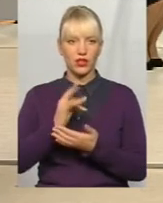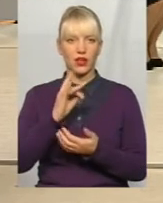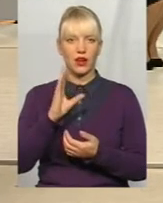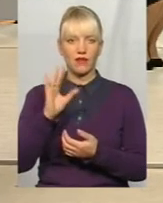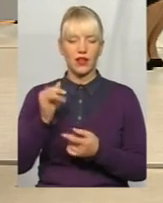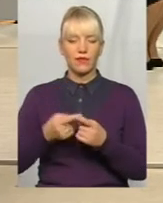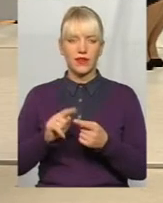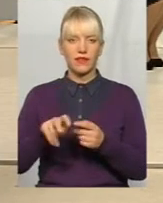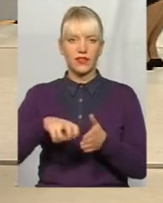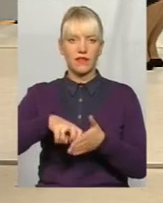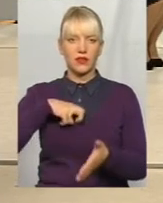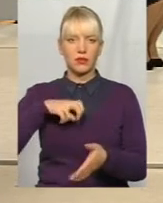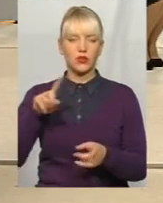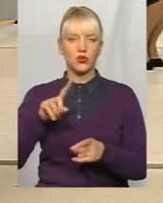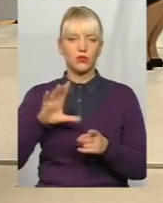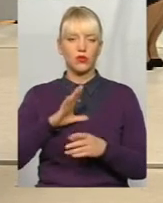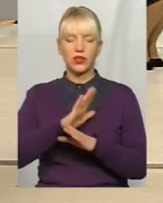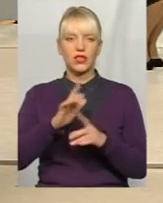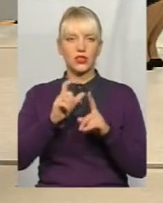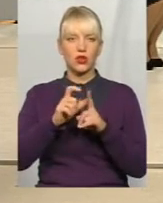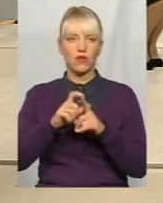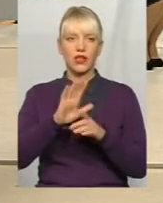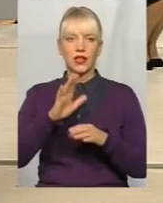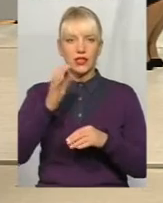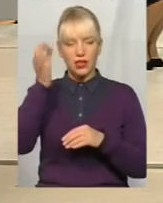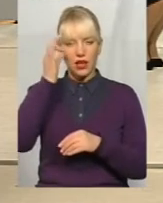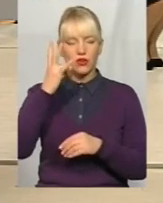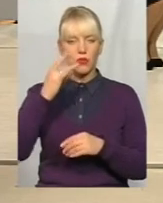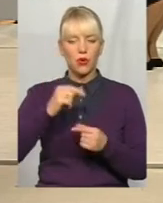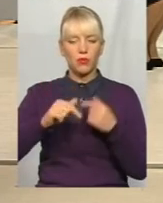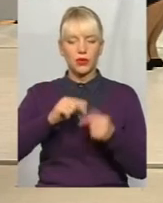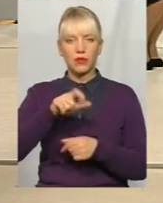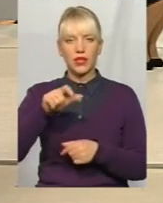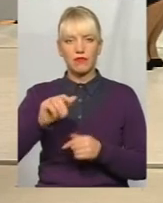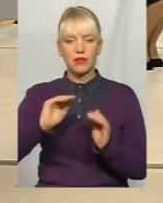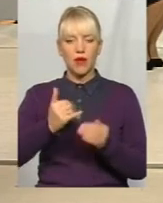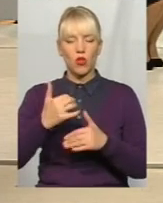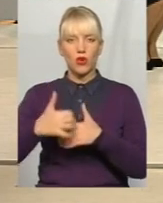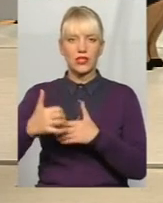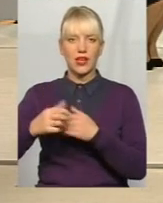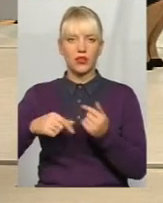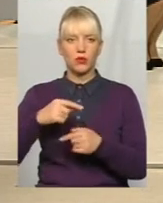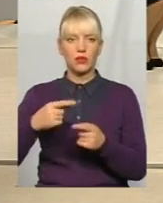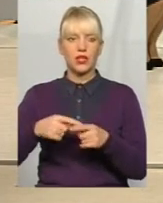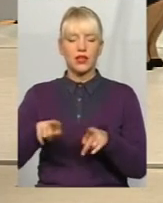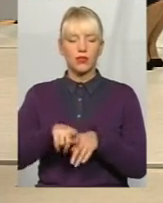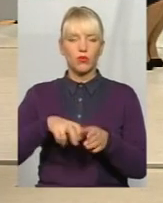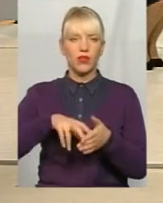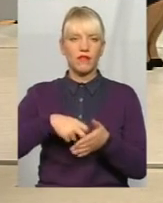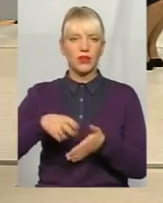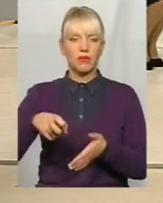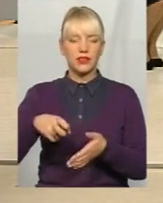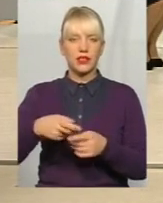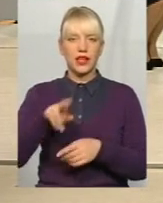відписи, що ми отримали, ні слова не згадували за підприємців малого середнього бізнесу. Ми отримали таку саму відписку від Комітету Верховної Ради за підписом